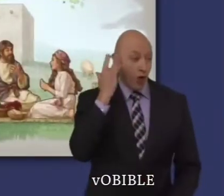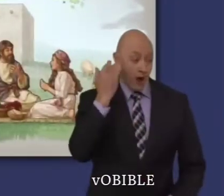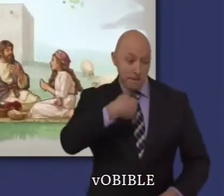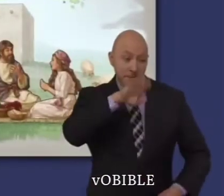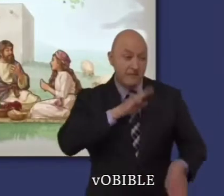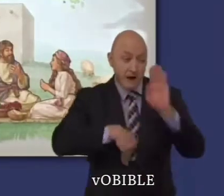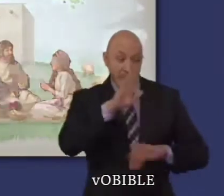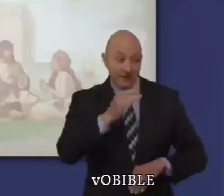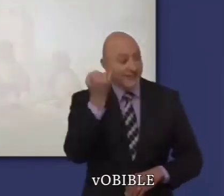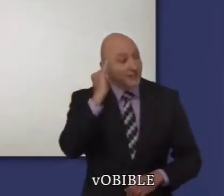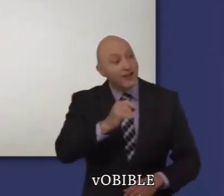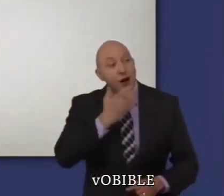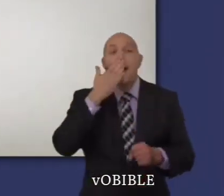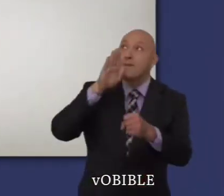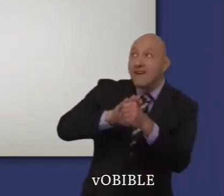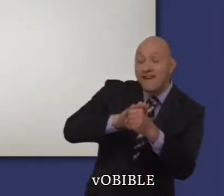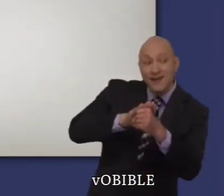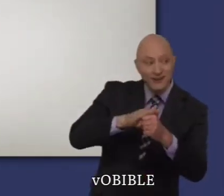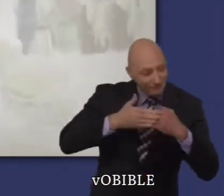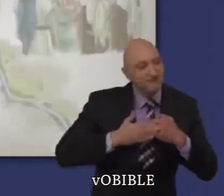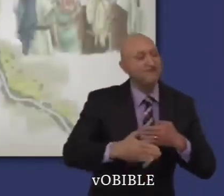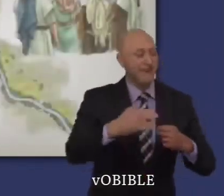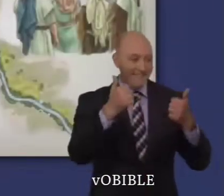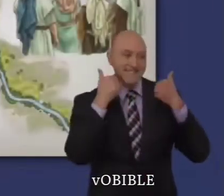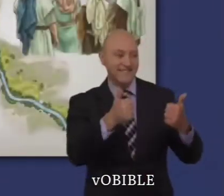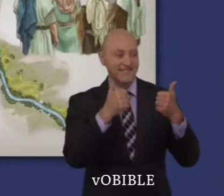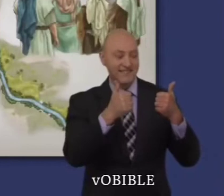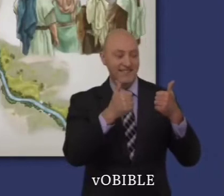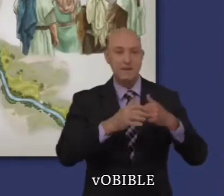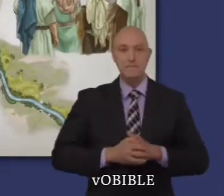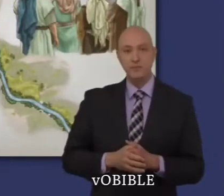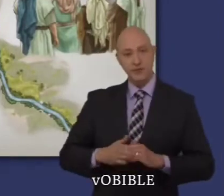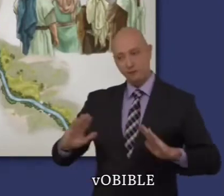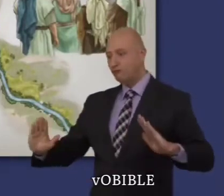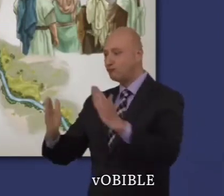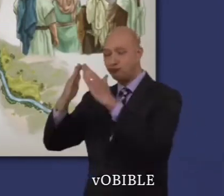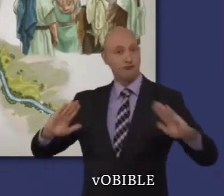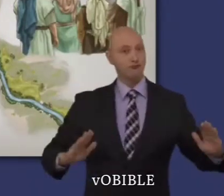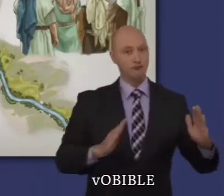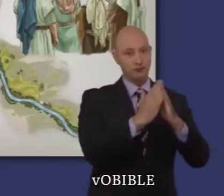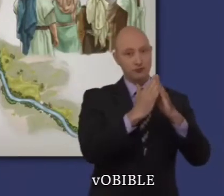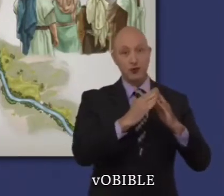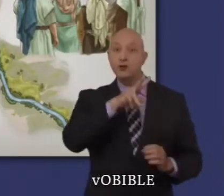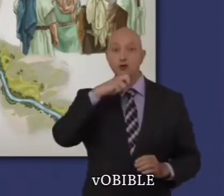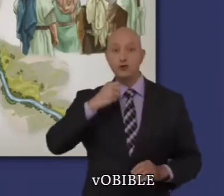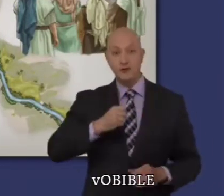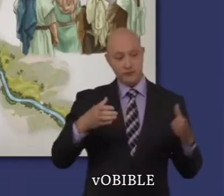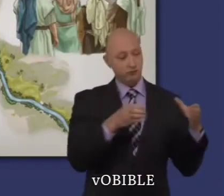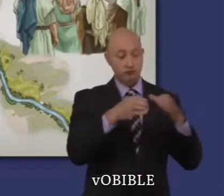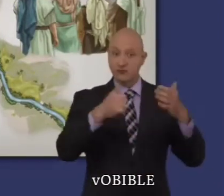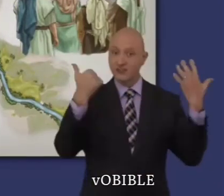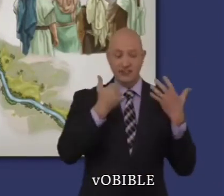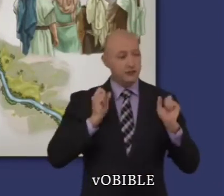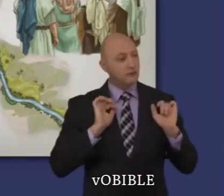découlent de l'obéissance. Quand la nation aura traversé le Jourdain, les malédictions devront être prononcées sur le